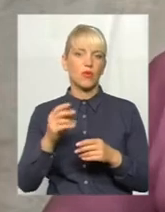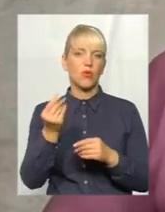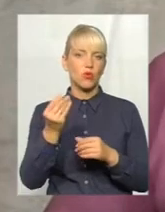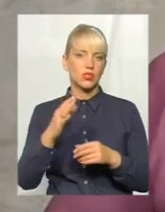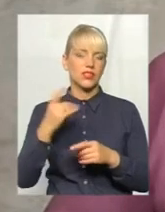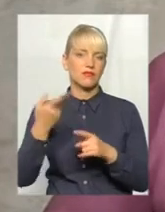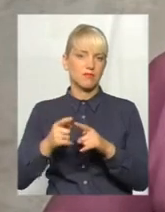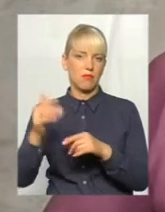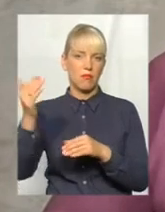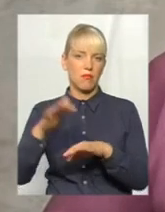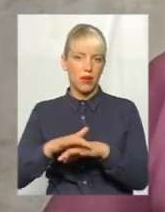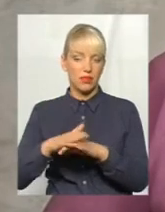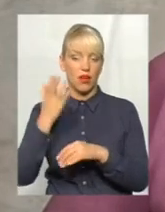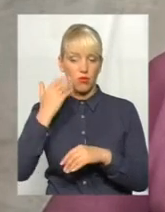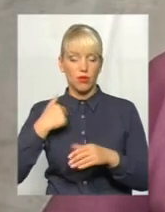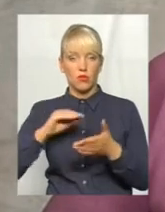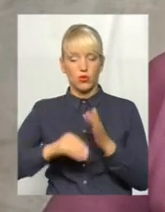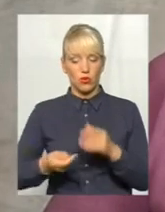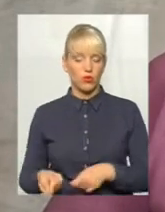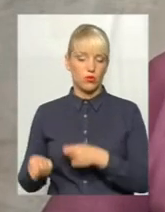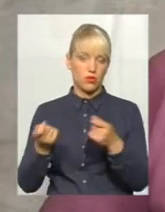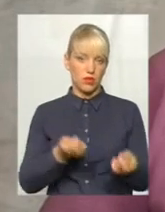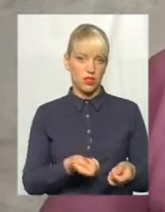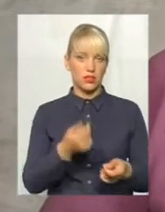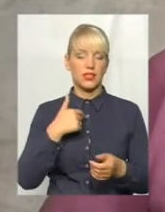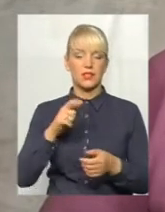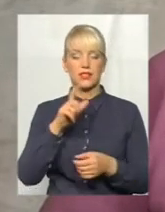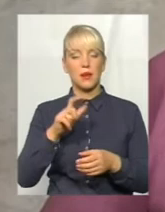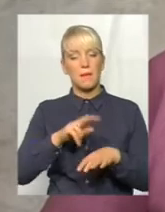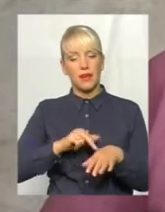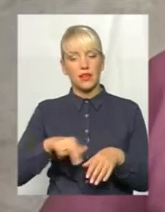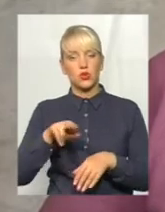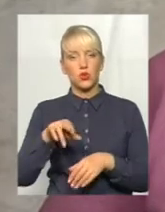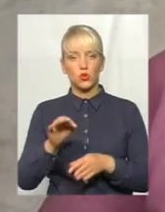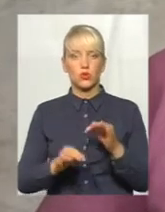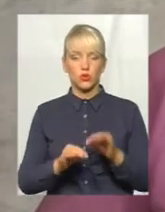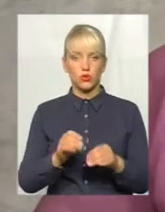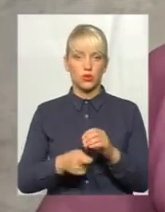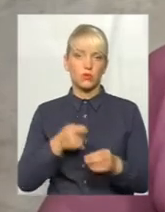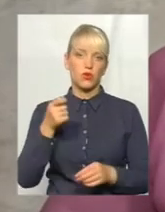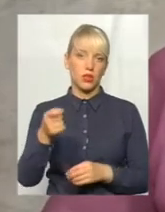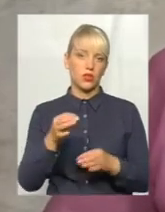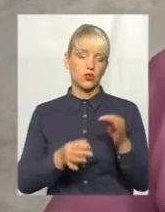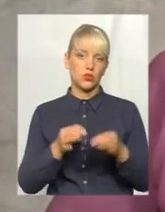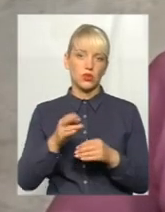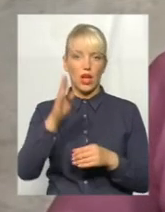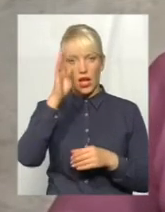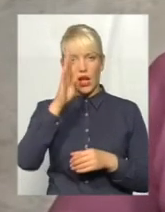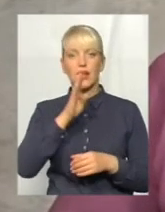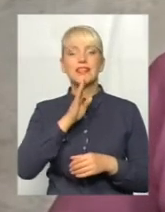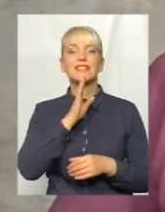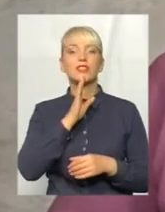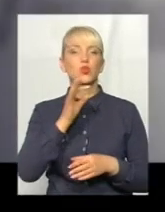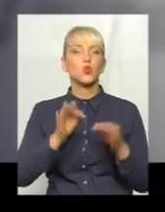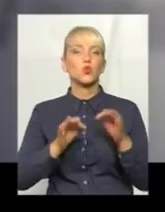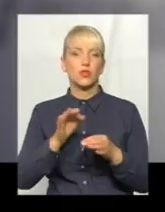ми прийшли з тою довідкою з міліції до суду, подали її в суді, суддя не звернула на це